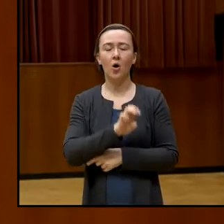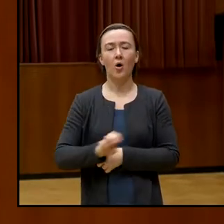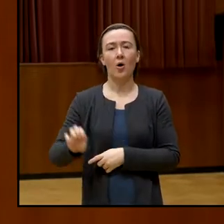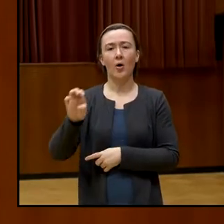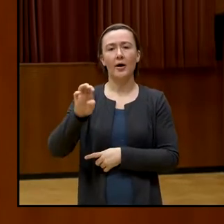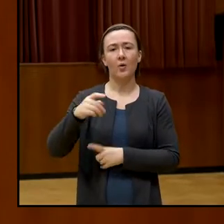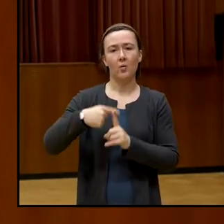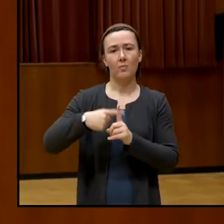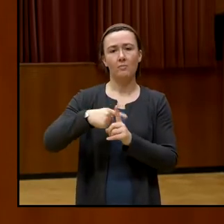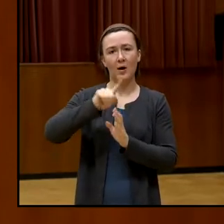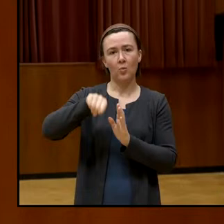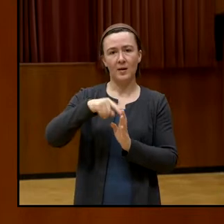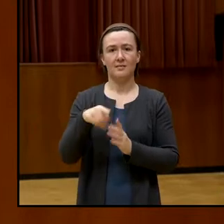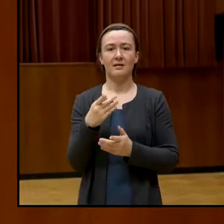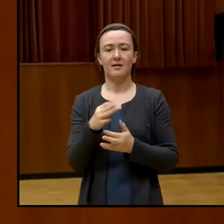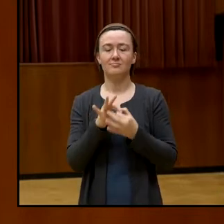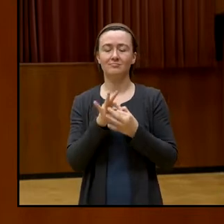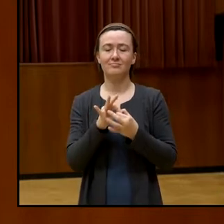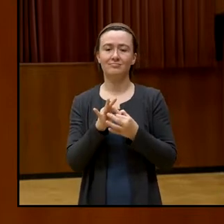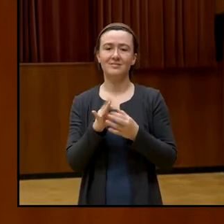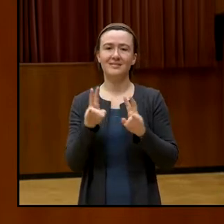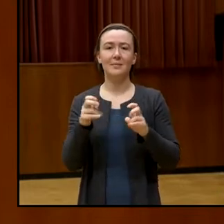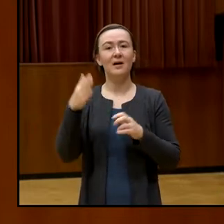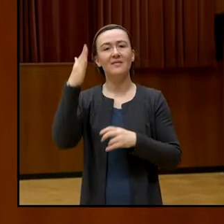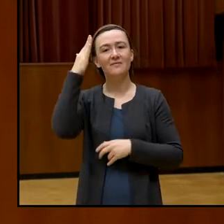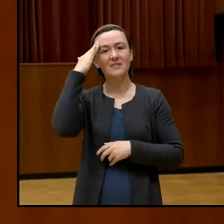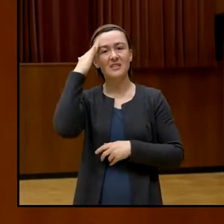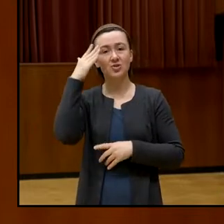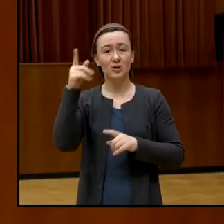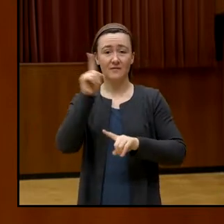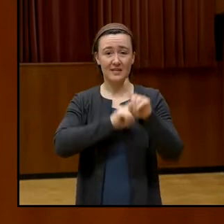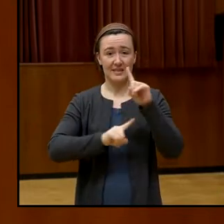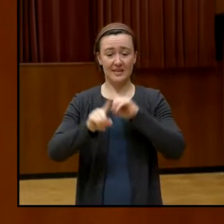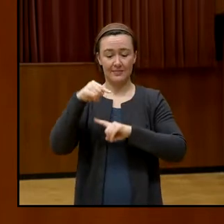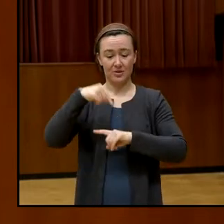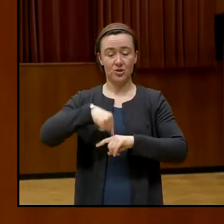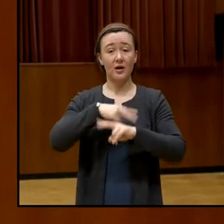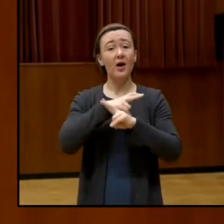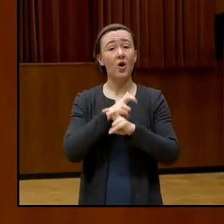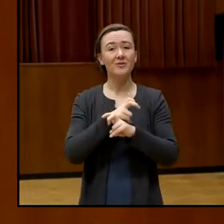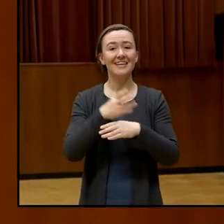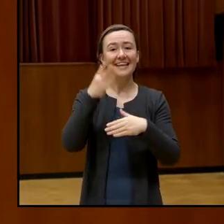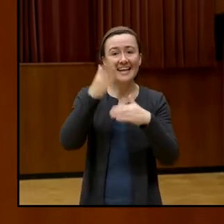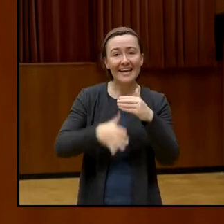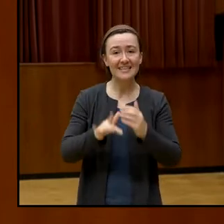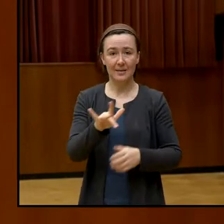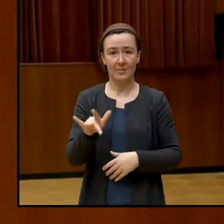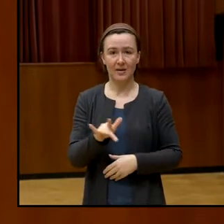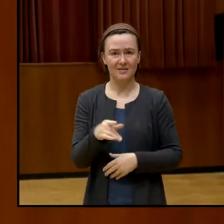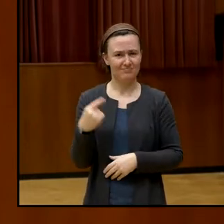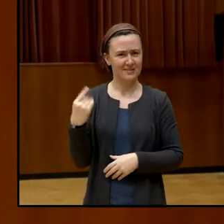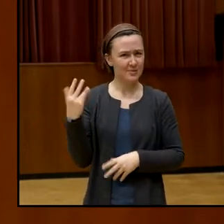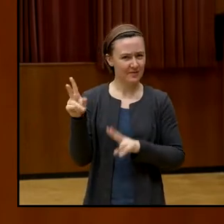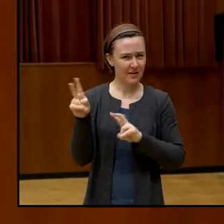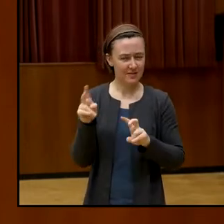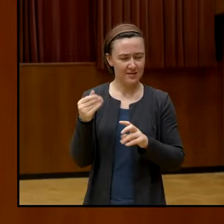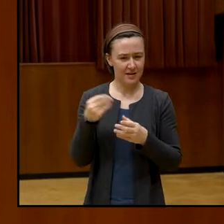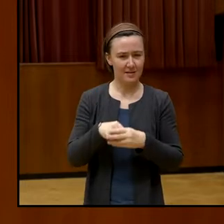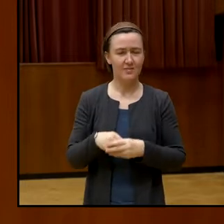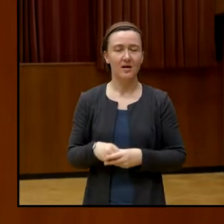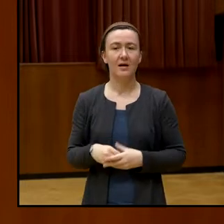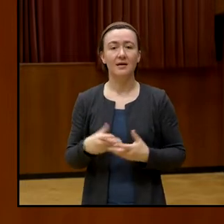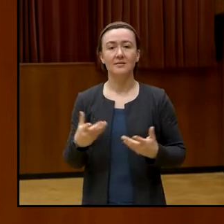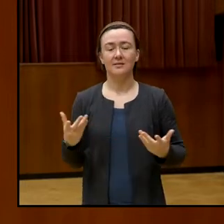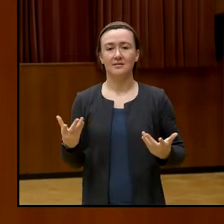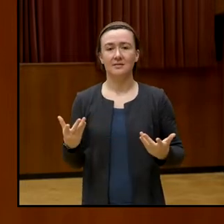Thema Wissenschaftsskepsis, wo wir an letzter Stelle sind. Ich glaube, Sie haben das auch zitiert. Aber